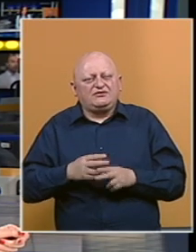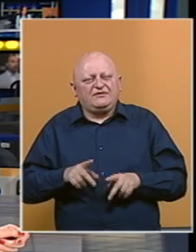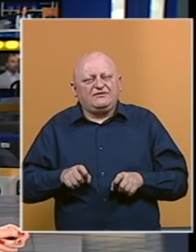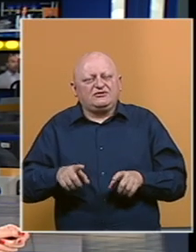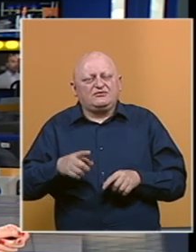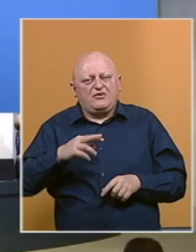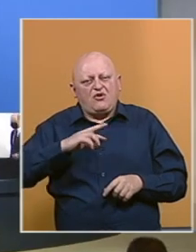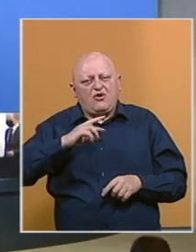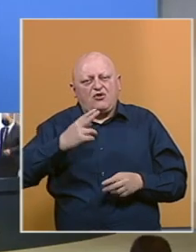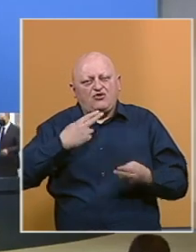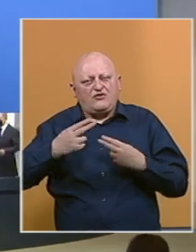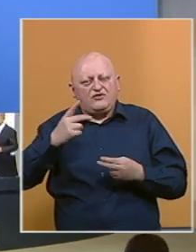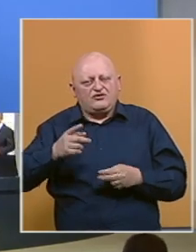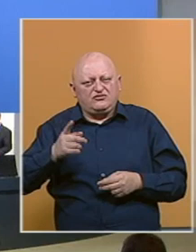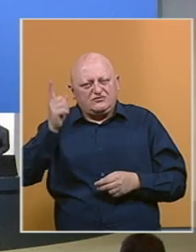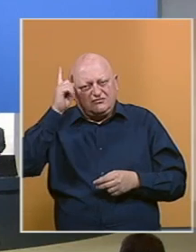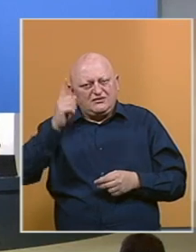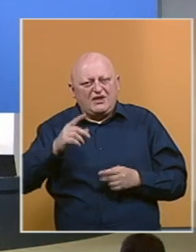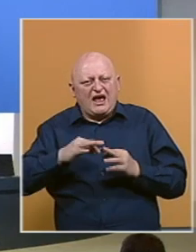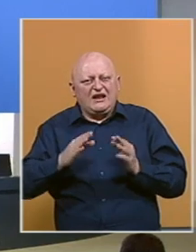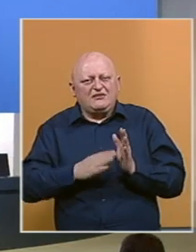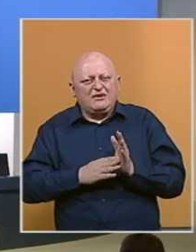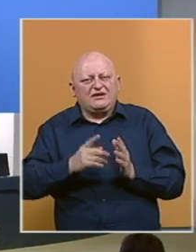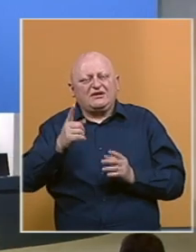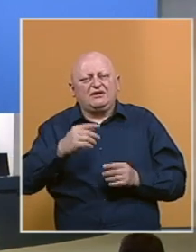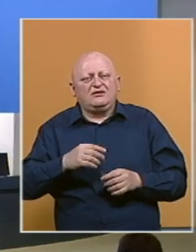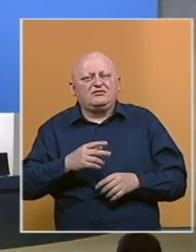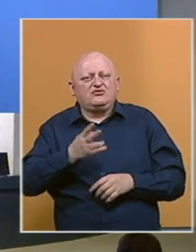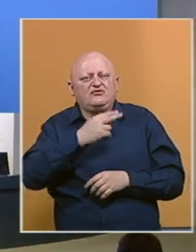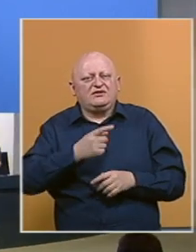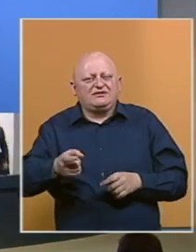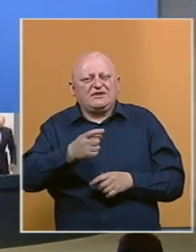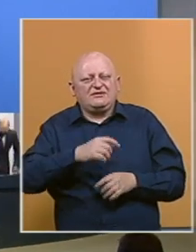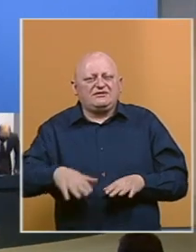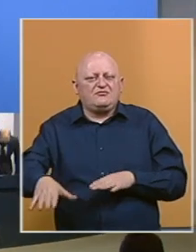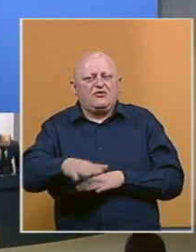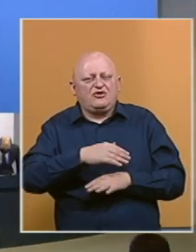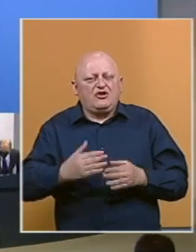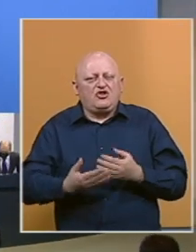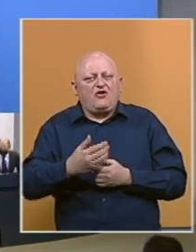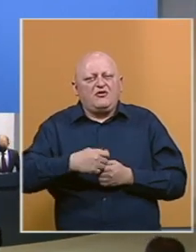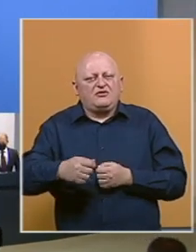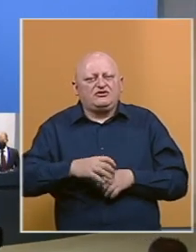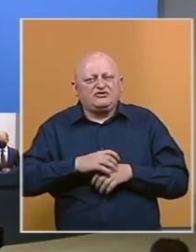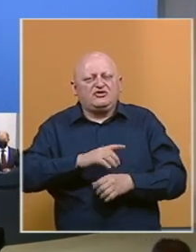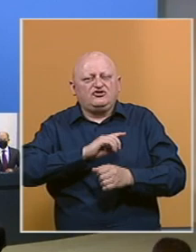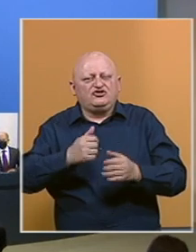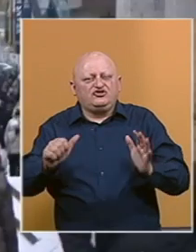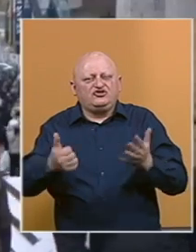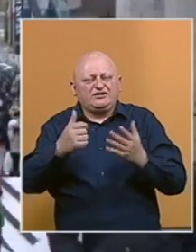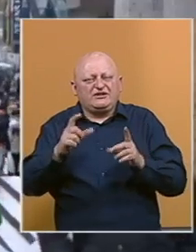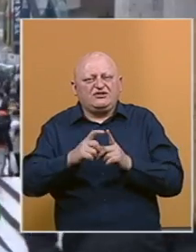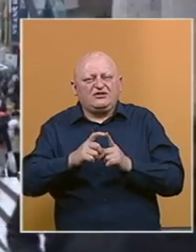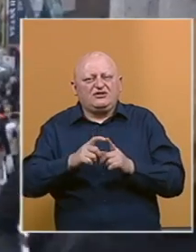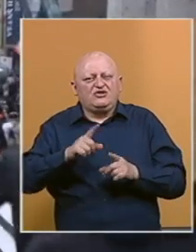koronavirusom. Dogovor je to kancelar Kangele Merkel i guvernera Saveznih pokrajina. Nove mjere bit će na snazi od 16.